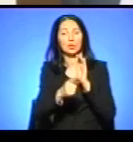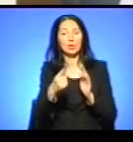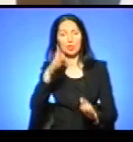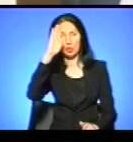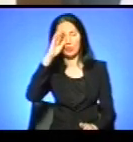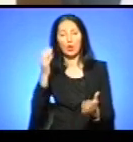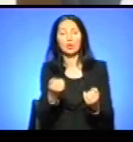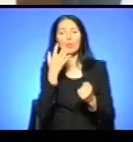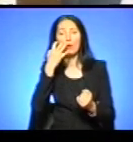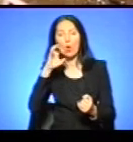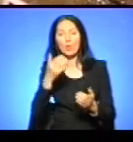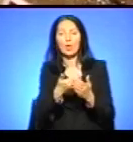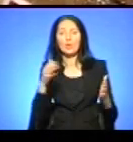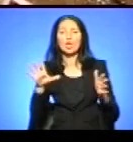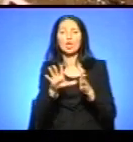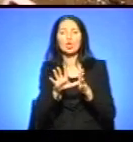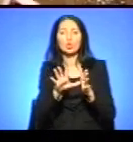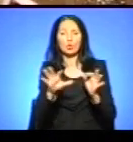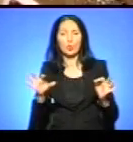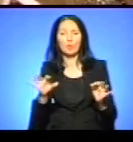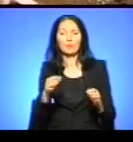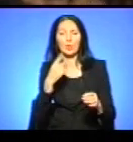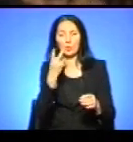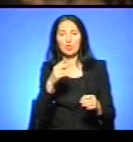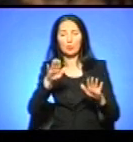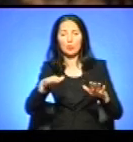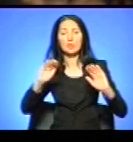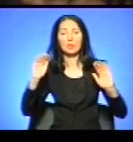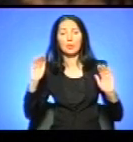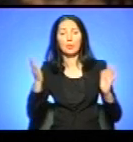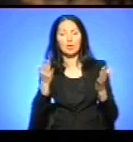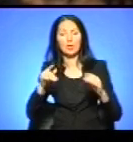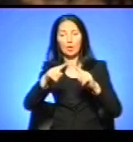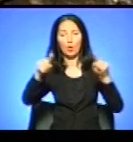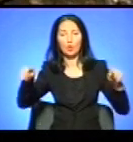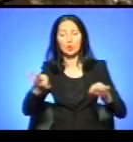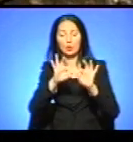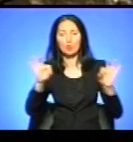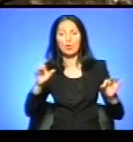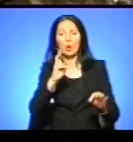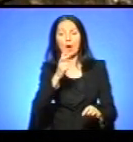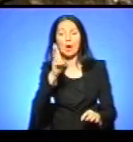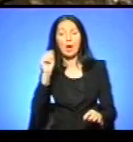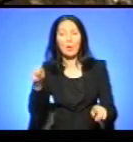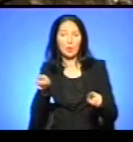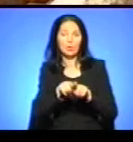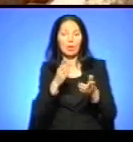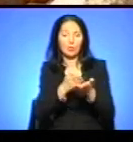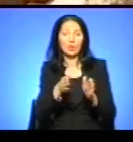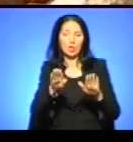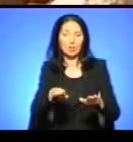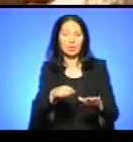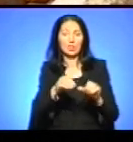отримали опіки від ураження струмом. Як бачимо, місце події огорожено стрічкою, кабелі досі на поверхні. Ремонтні роботи не проводяться.